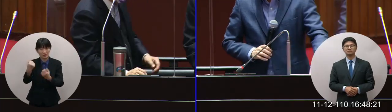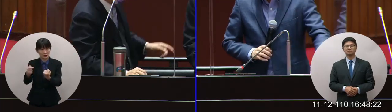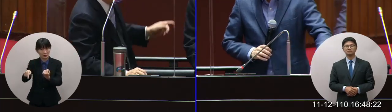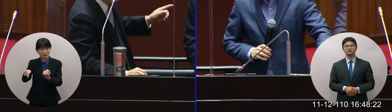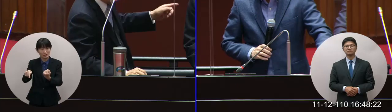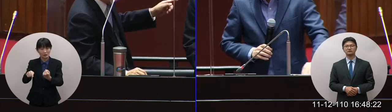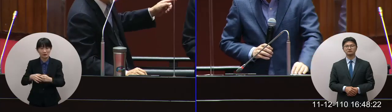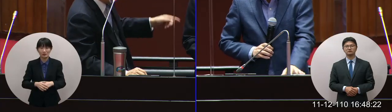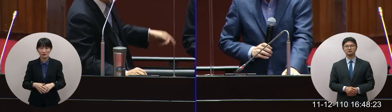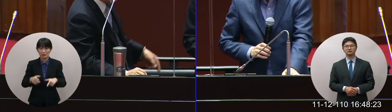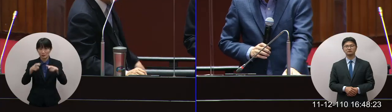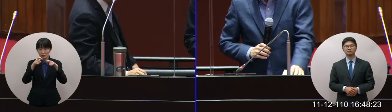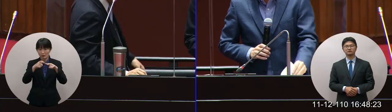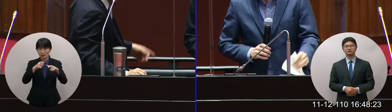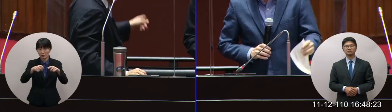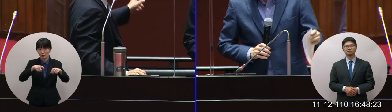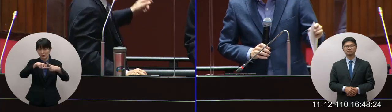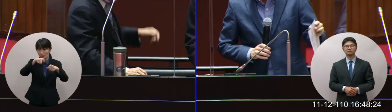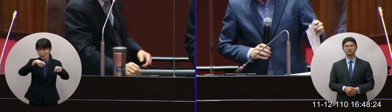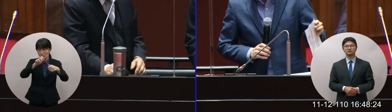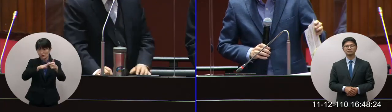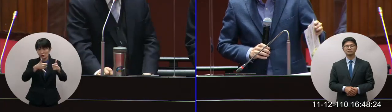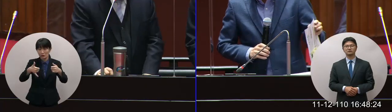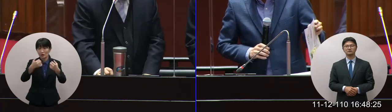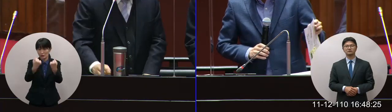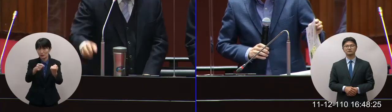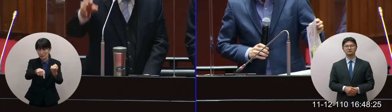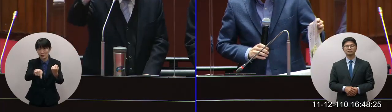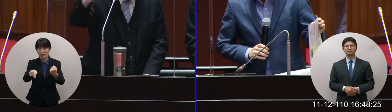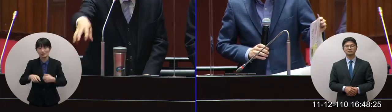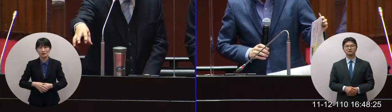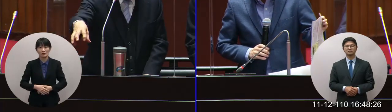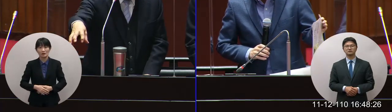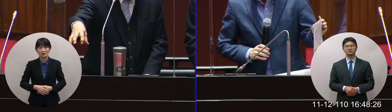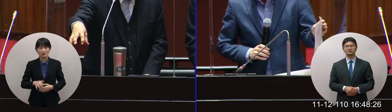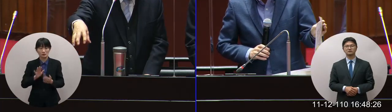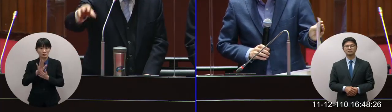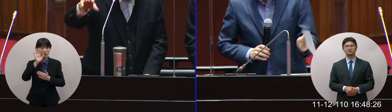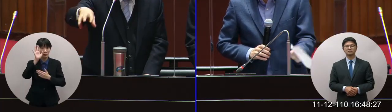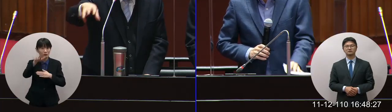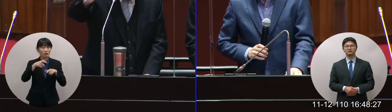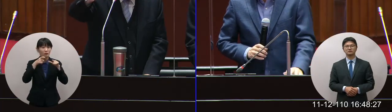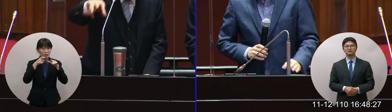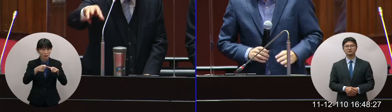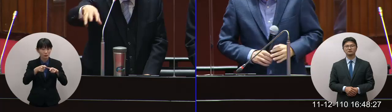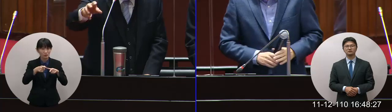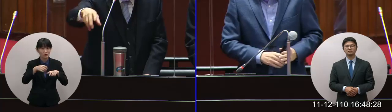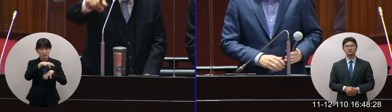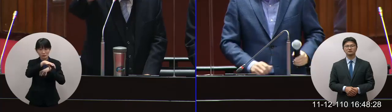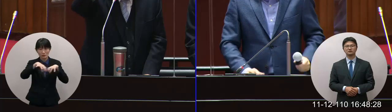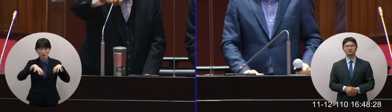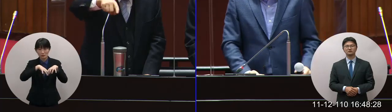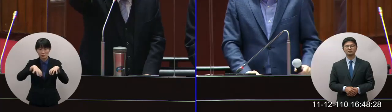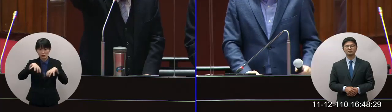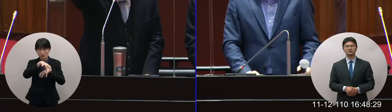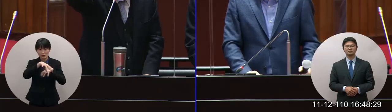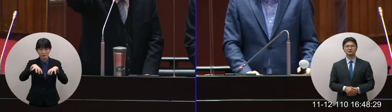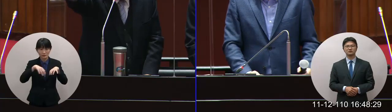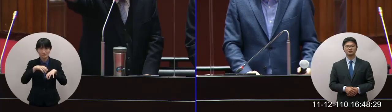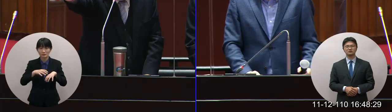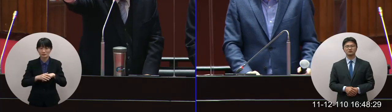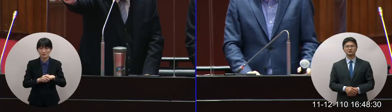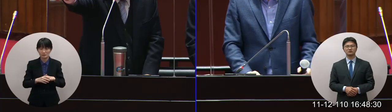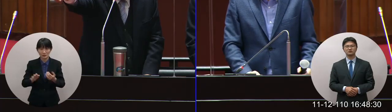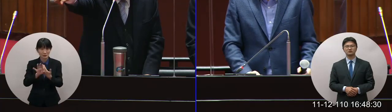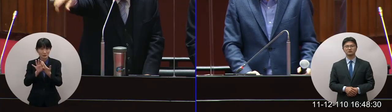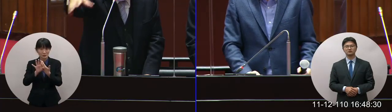那個公共工程委員會也在這裡以後我們公的不但不能讓他去搭